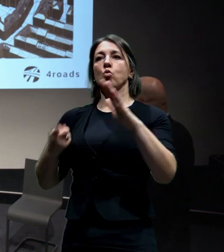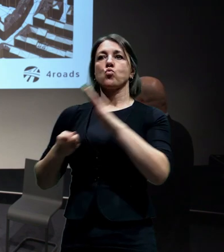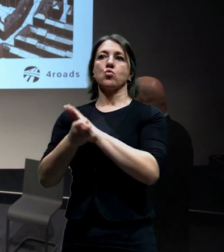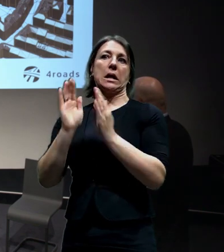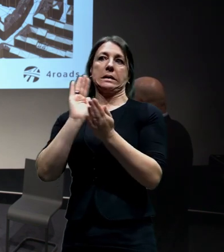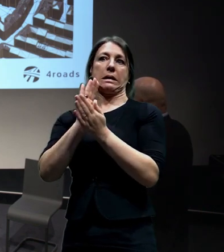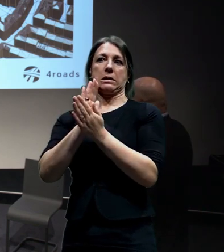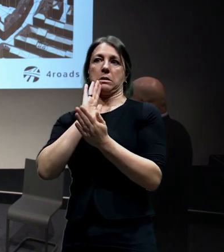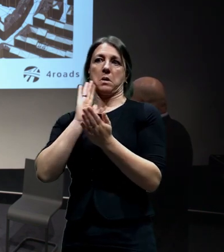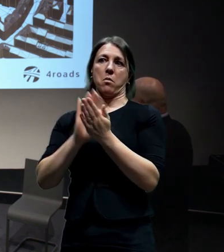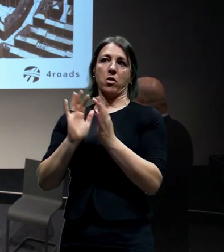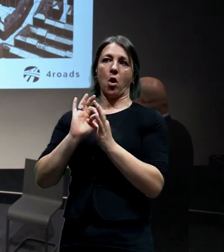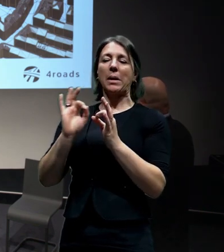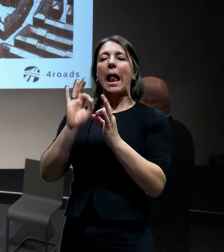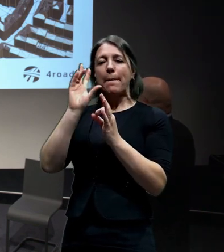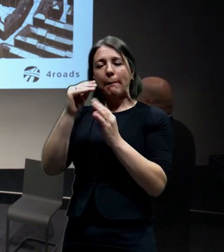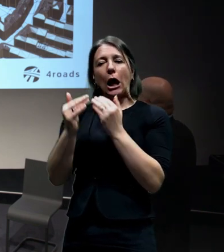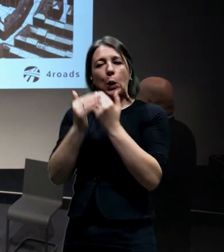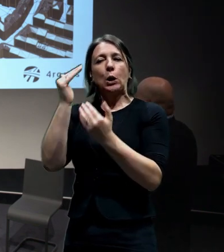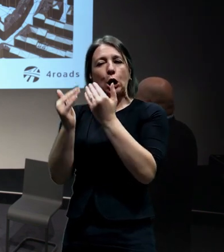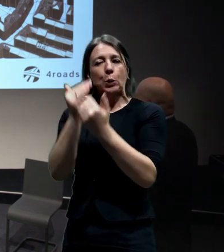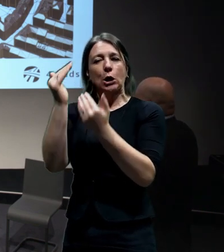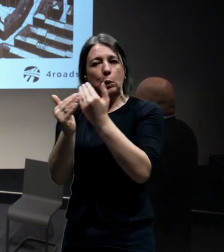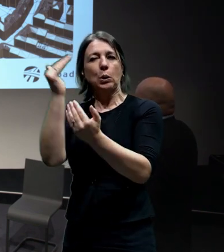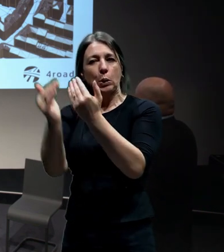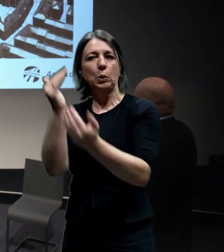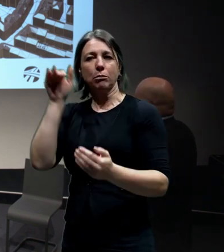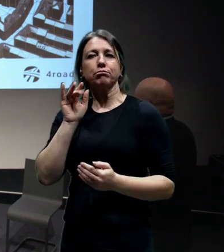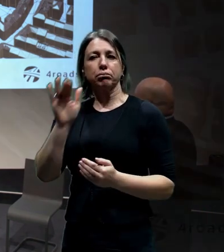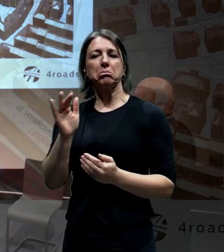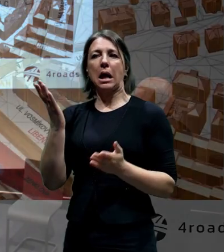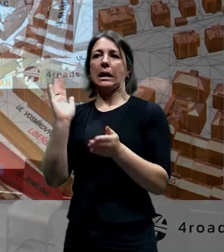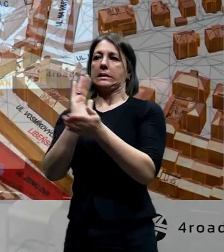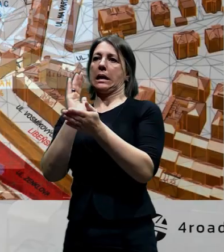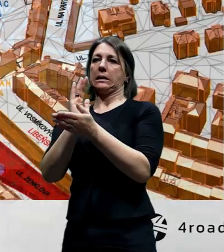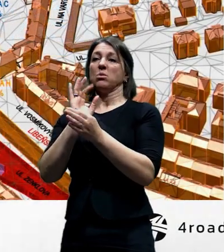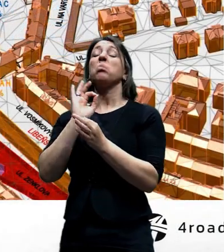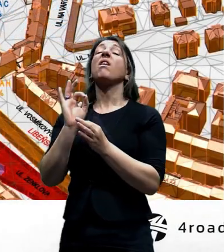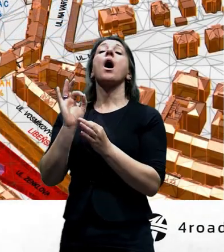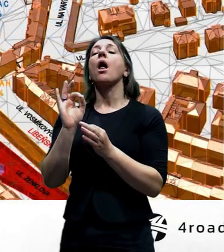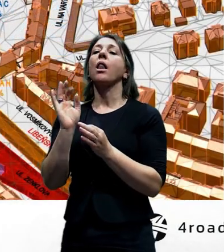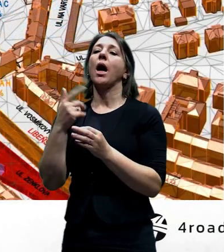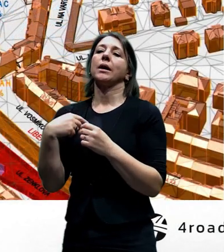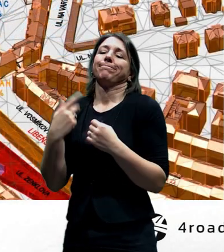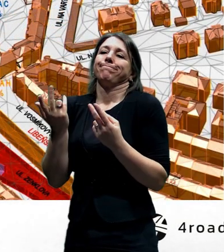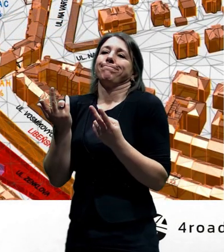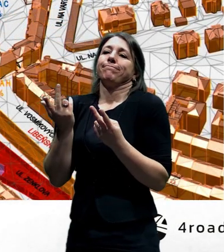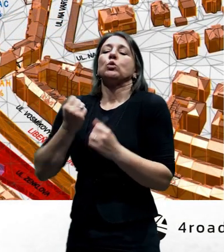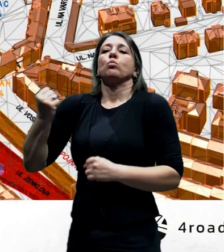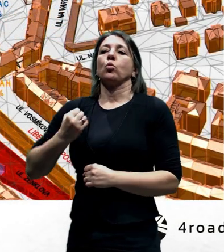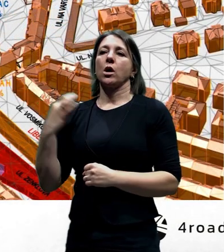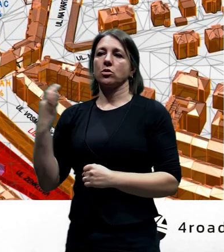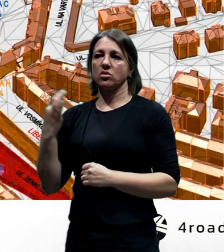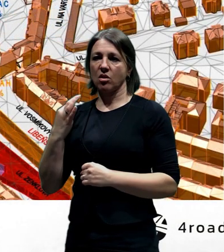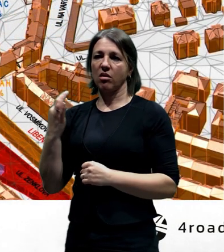je to tady poměrně vedle sebe nahnácané. Nicméně je to za úkor toho, že jediné povrchové vazby, jak už jsem říkal, je